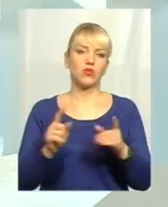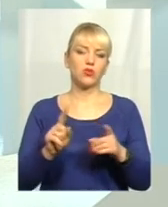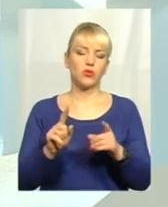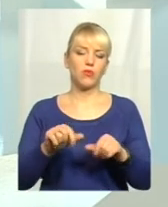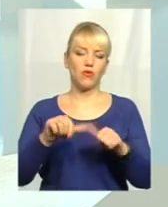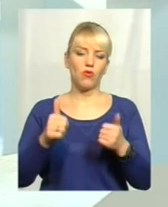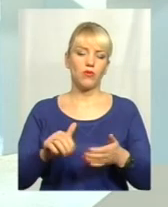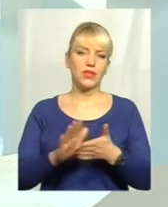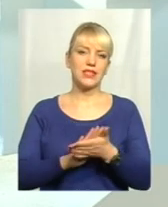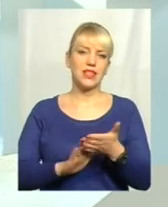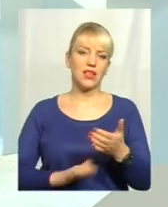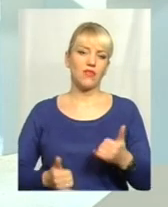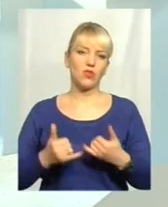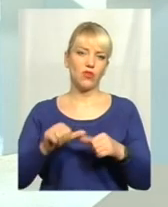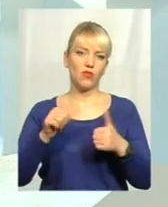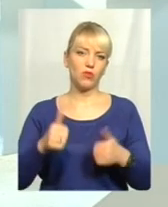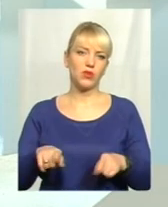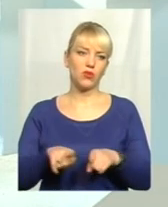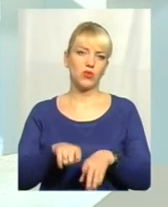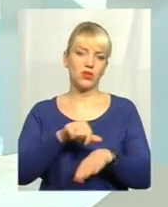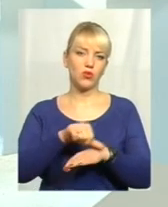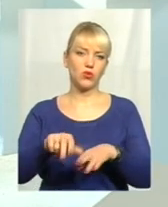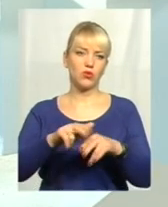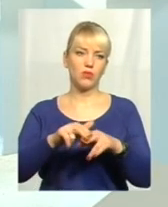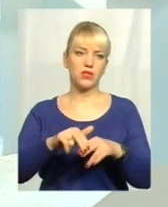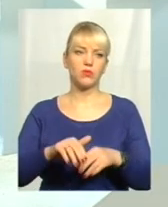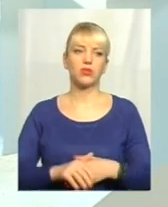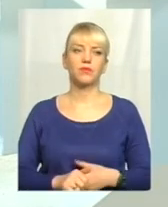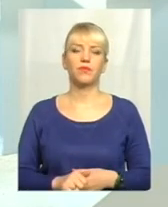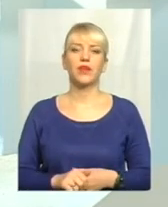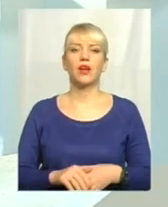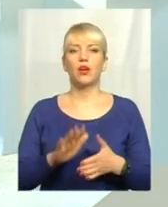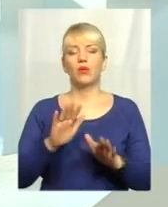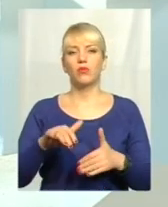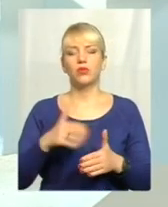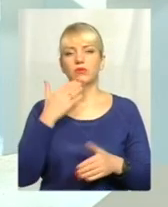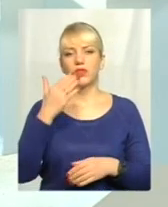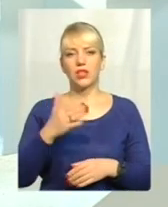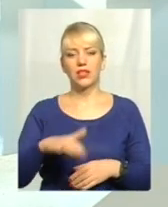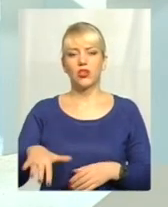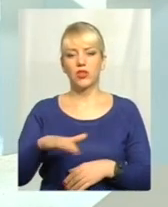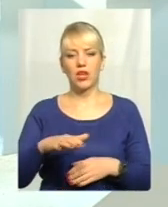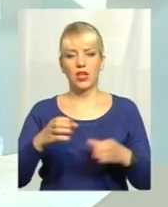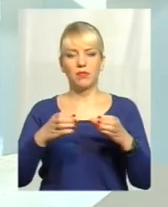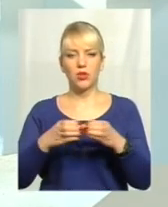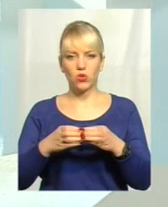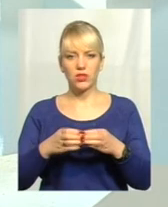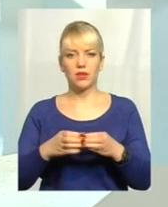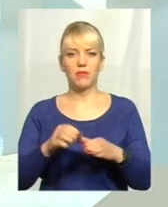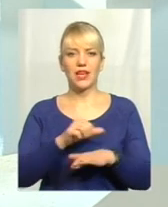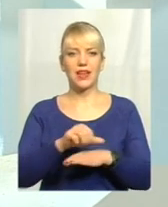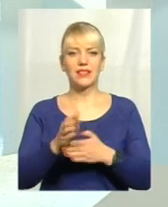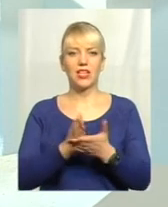отримання такого закордонного паспорта. Далі, звичайно, вони звертаються до територіальних підрозділів міграційної служби.